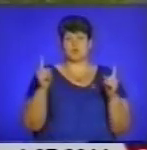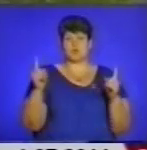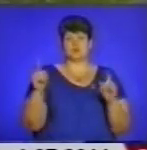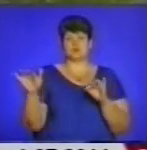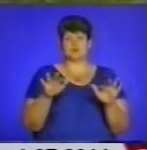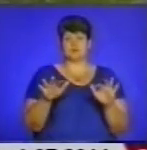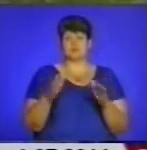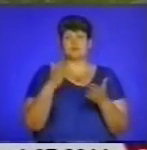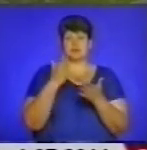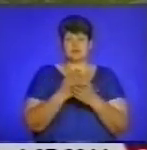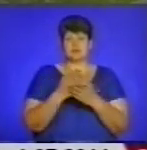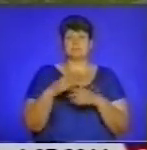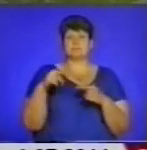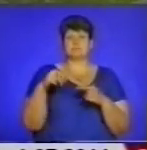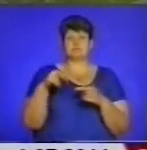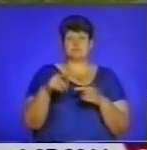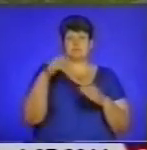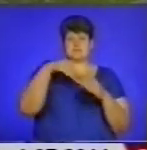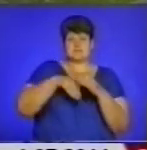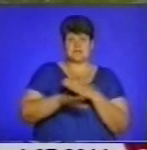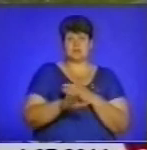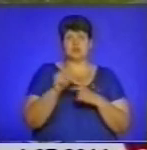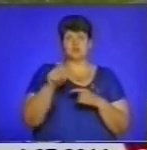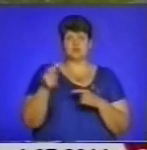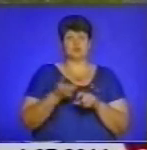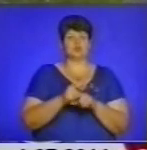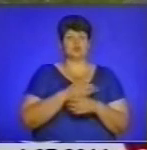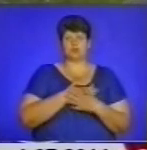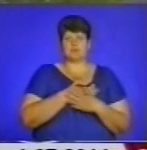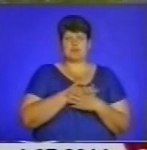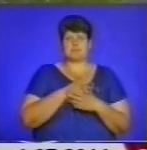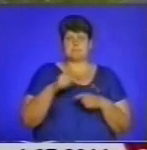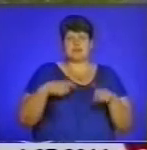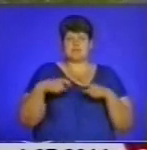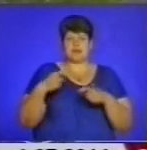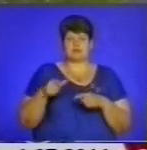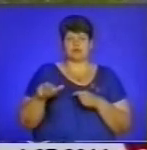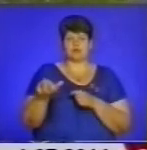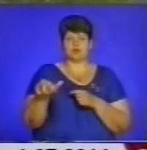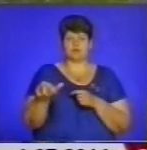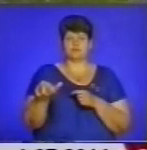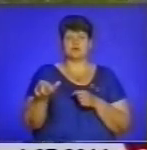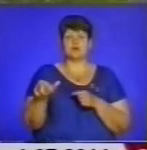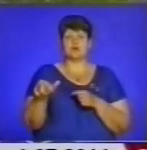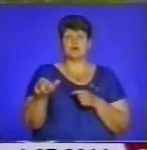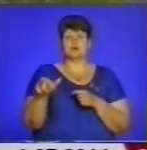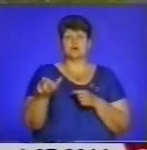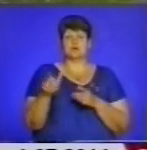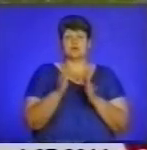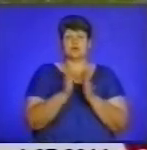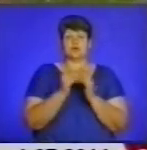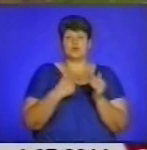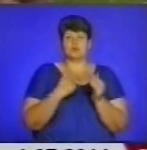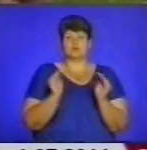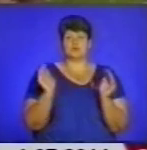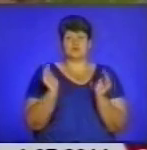дивлячись на те, що є пішохідний перехід підземний, тут люди дуже люблять перебігати дорогу. Ми за те, щоб просто звузити його дію. Тобто,